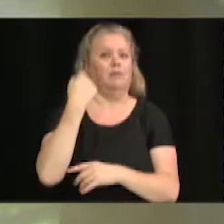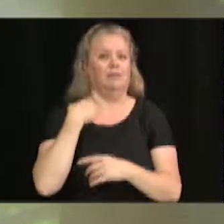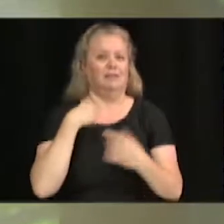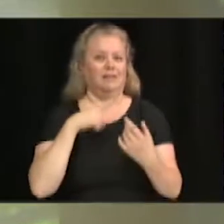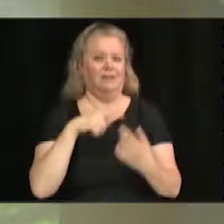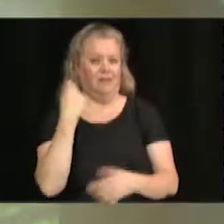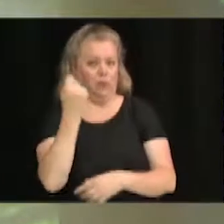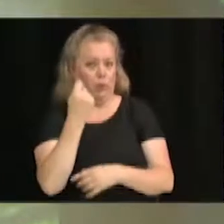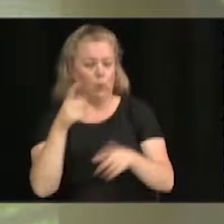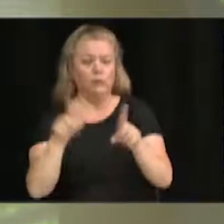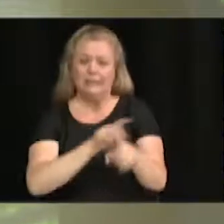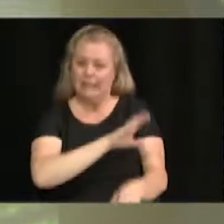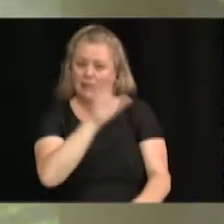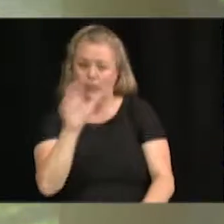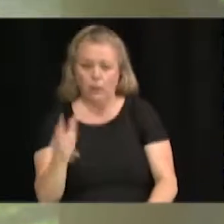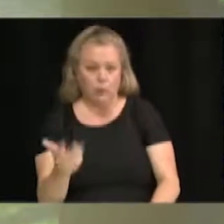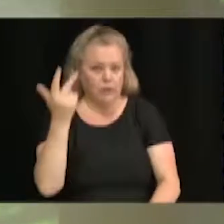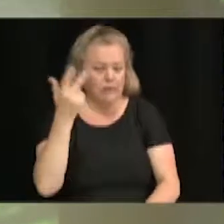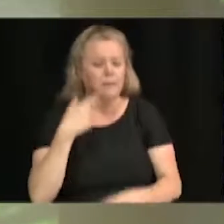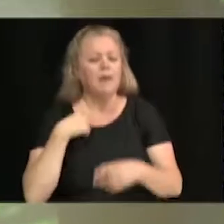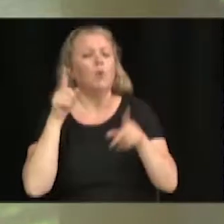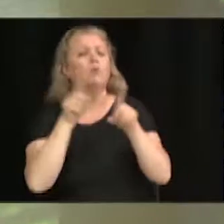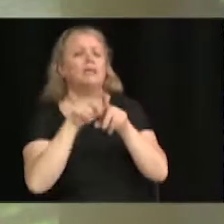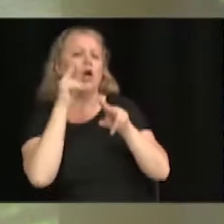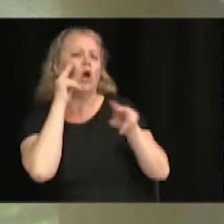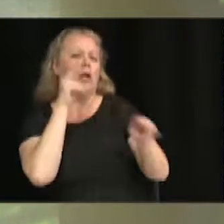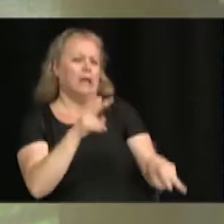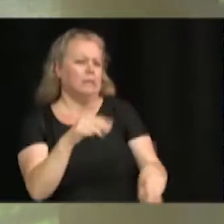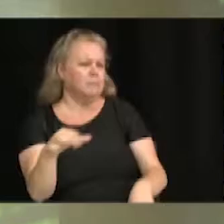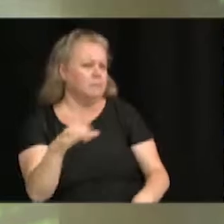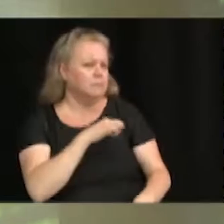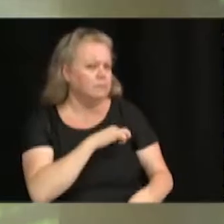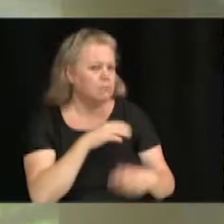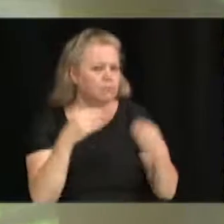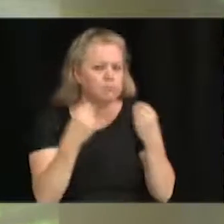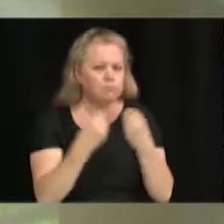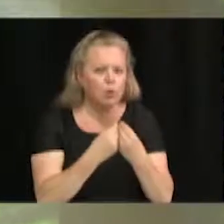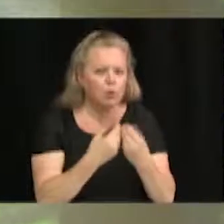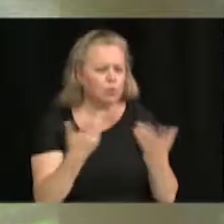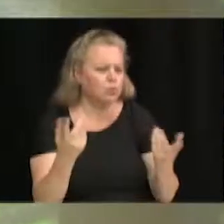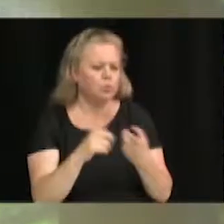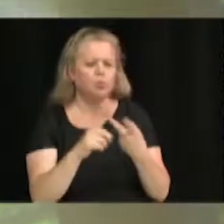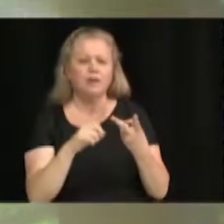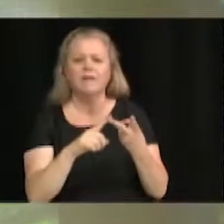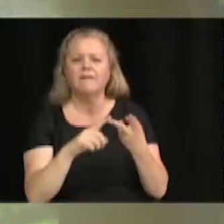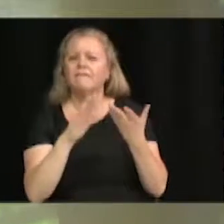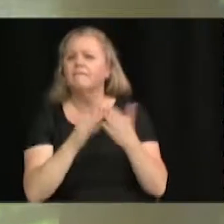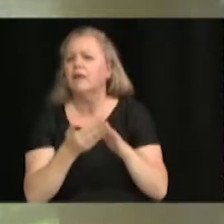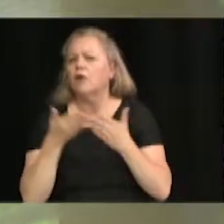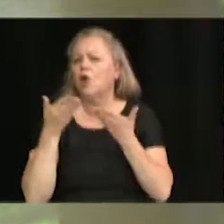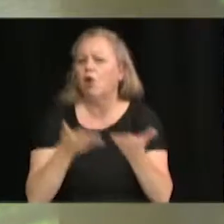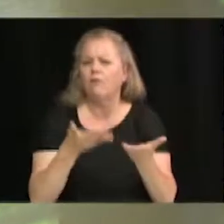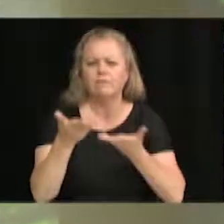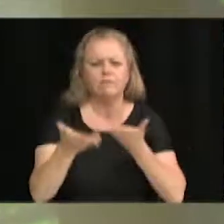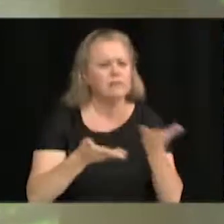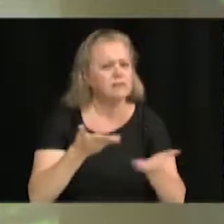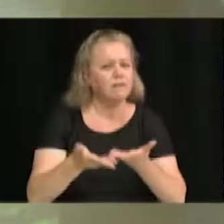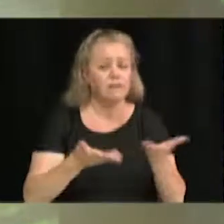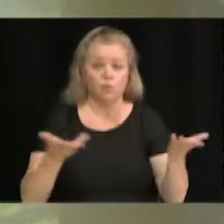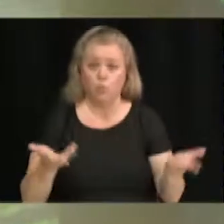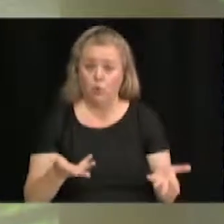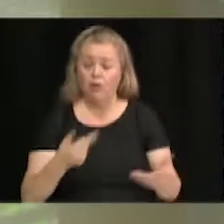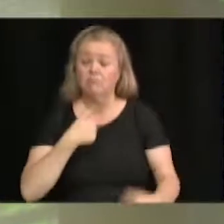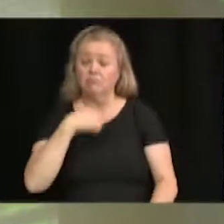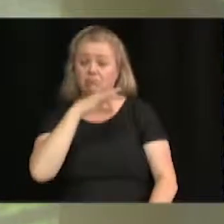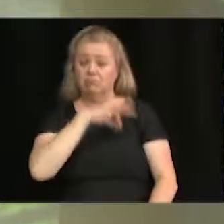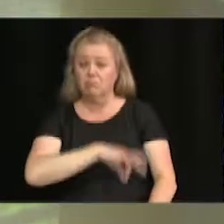criminalité également est tenu en compte. Les services offerts par la ville. Alors, je ne peux que féliciter encore une fois,